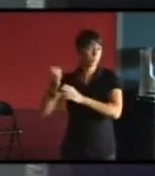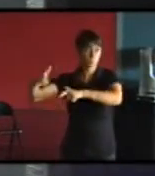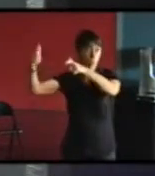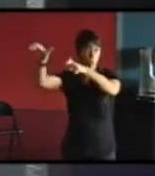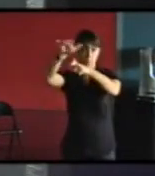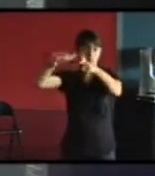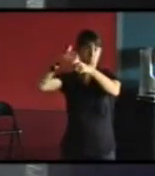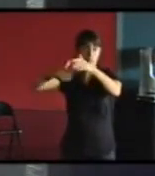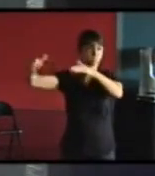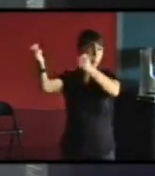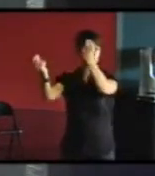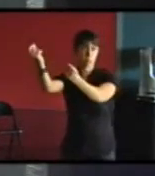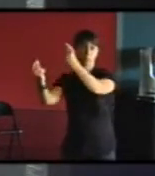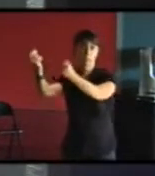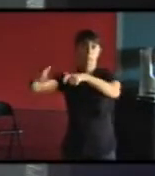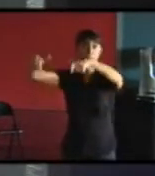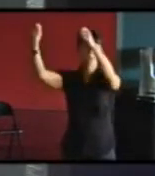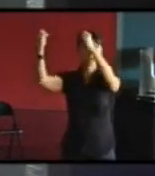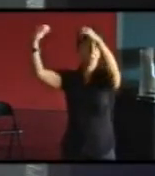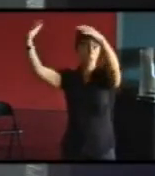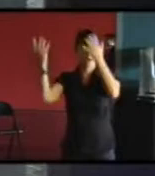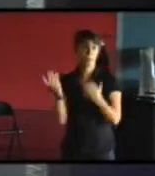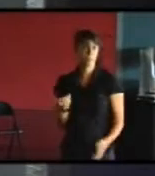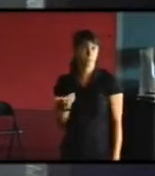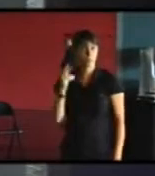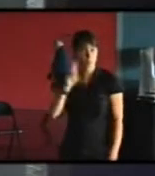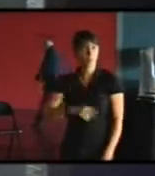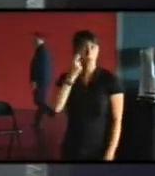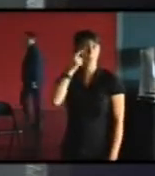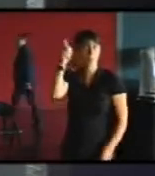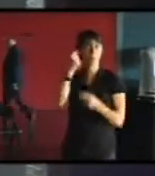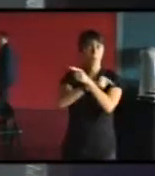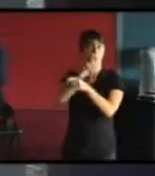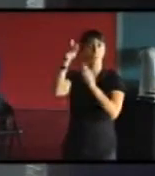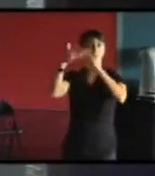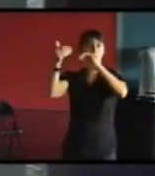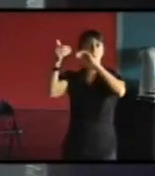gens vivent avec plutôt moins de cloisons plus d'ouverture